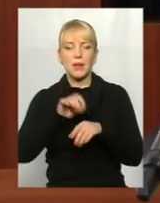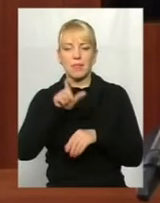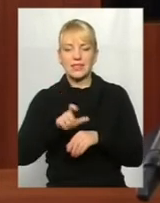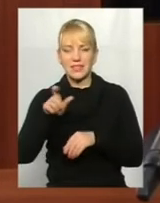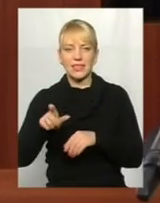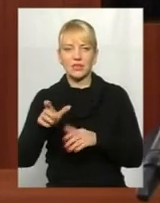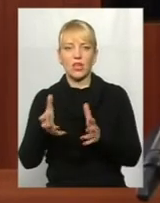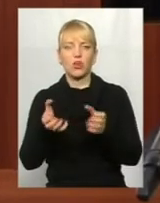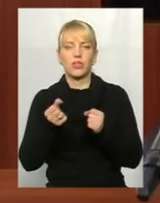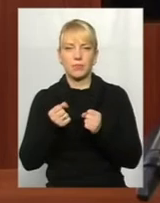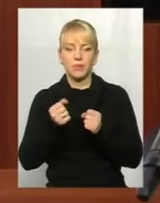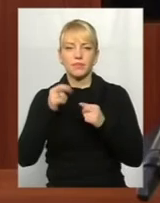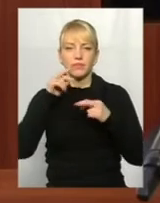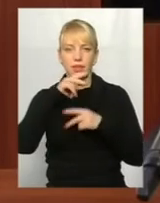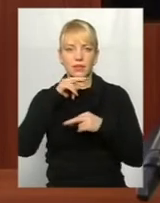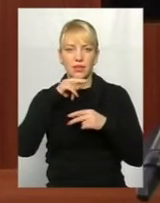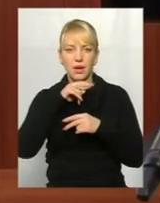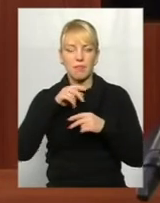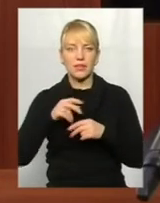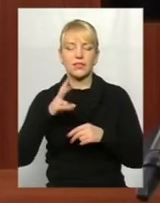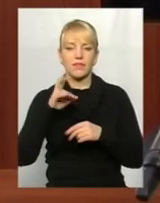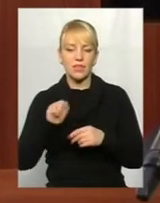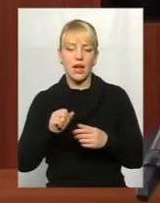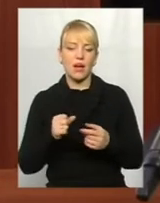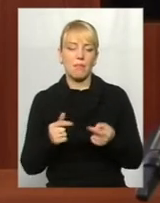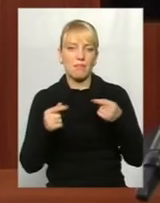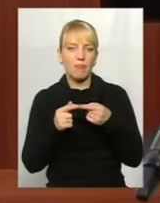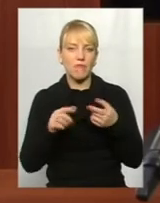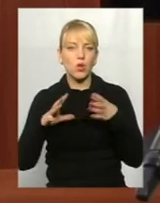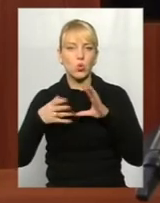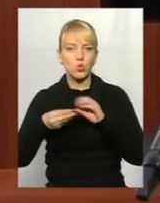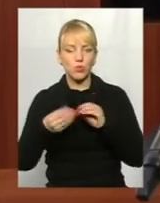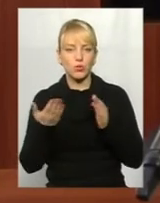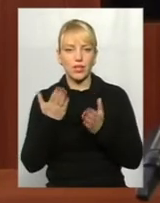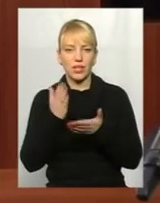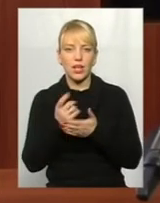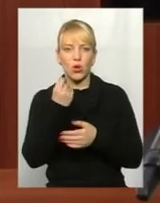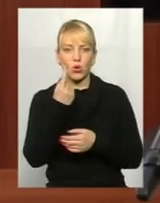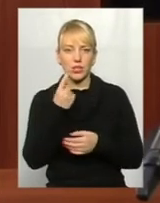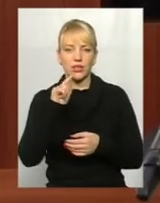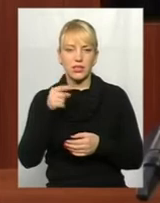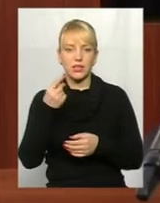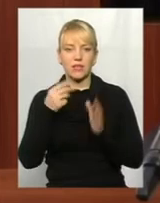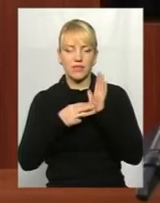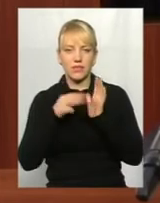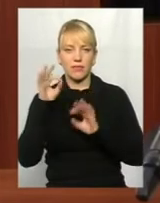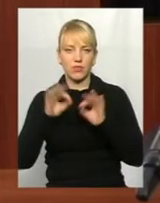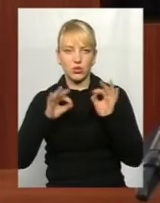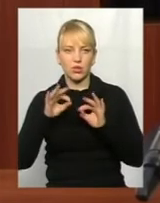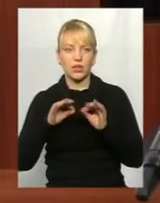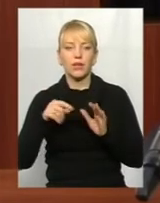медикаментів на певну суму, яка складає 11,8%. Тобто ми